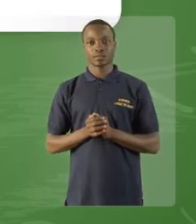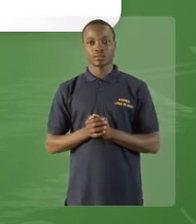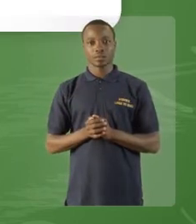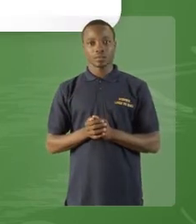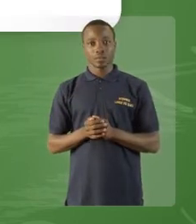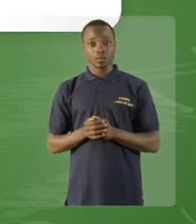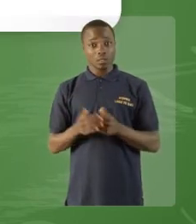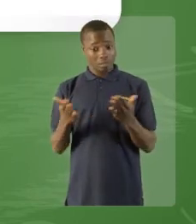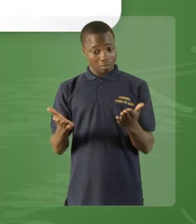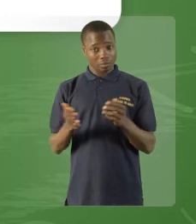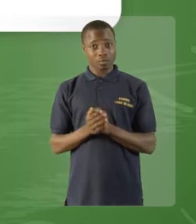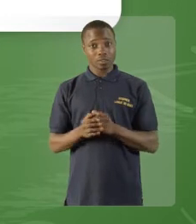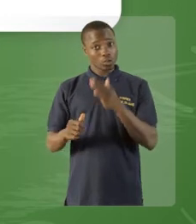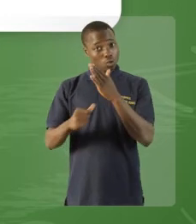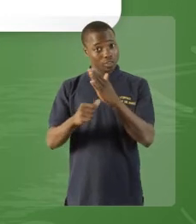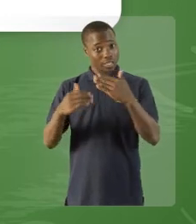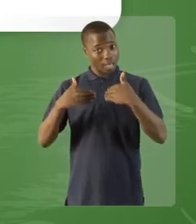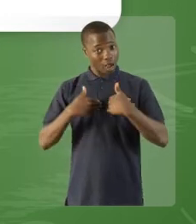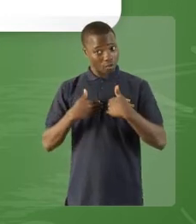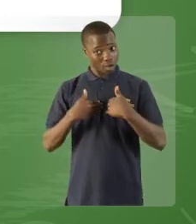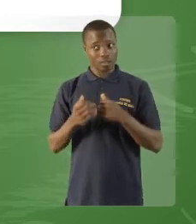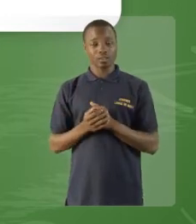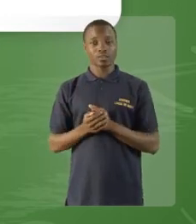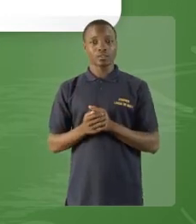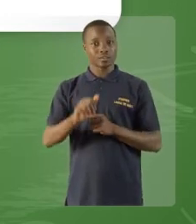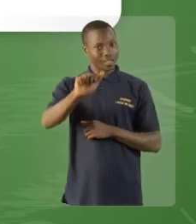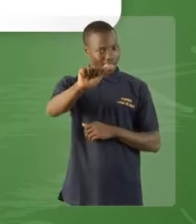A est l'auxiliaire avoir.